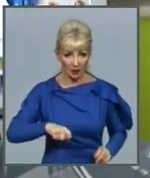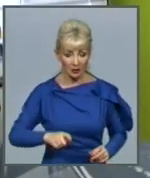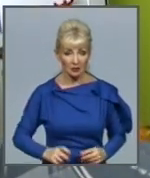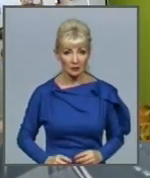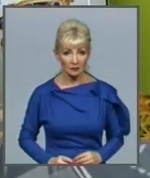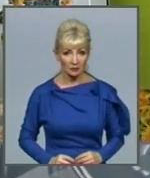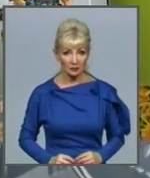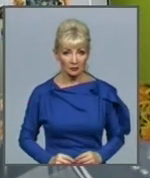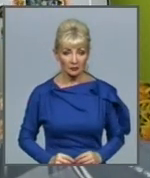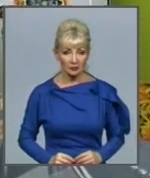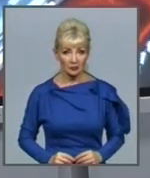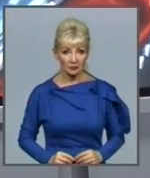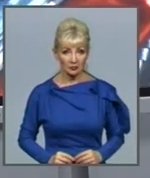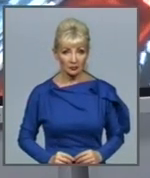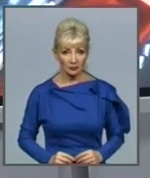«Ізвісті».